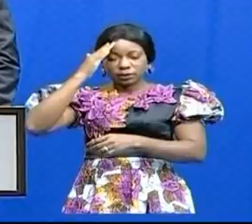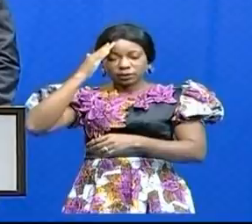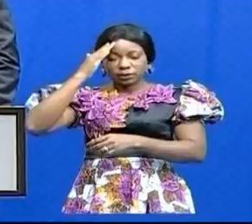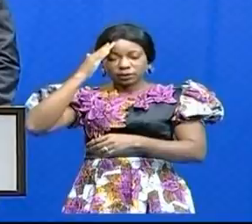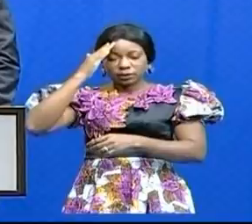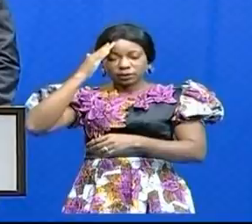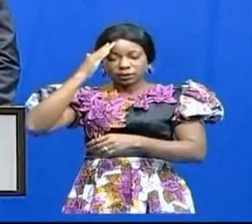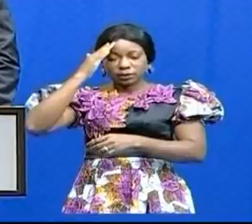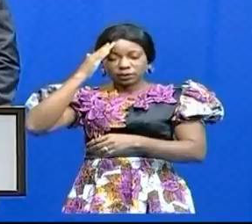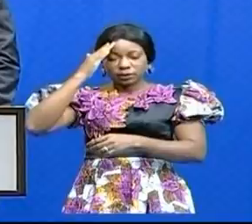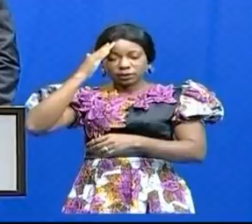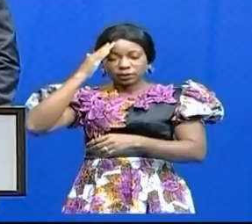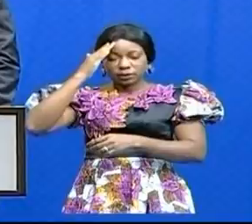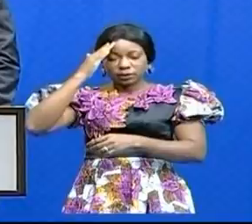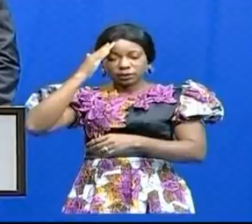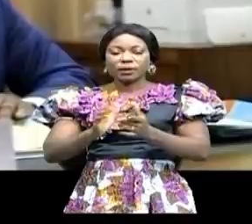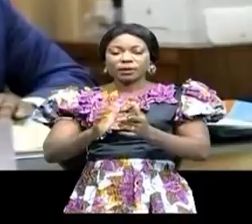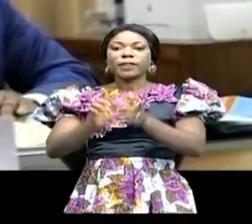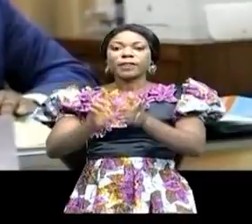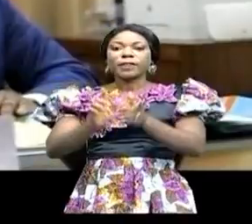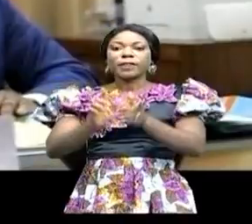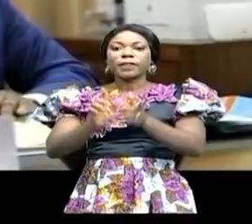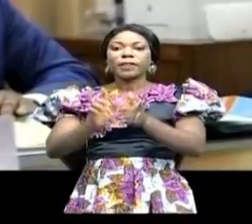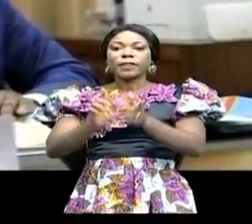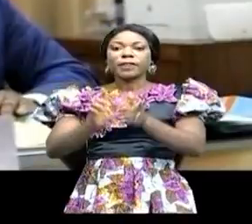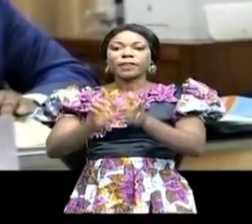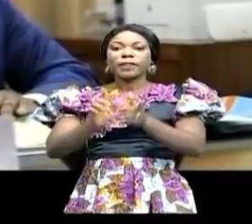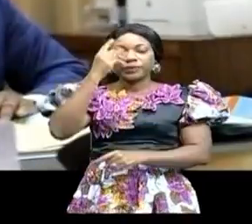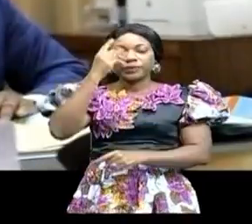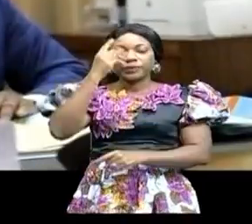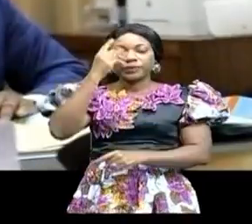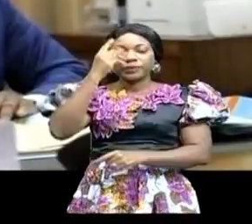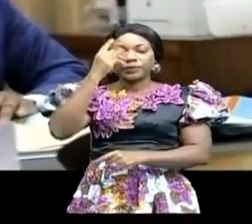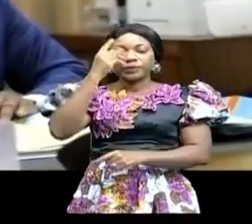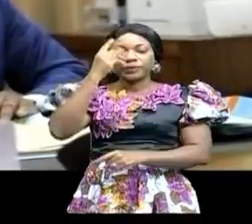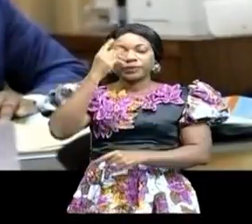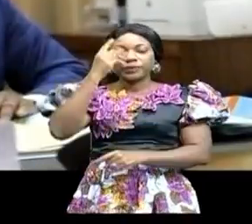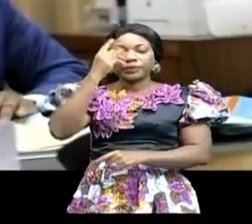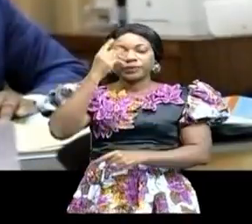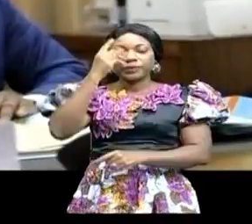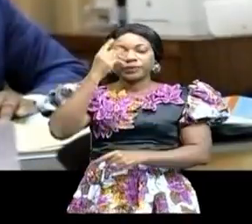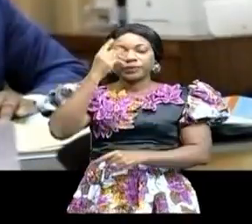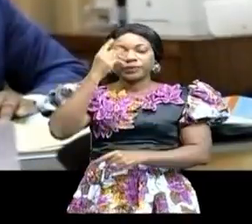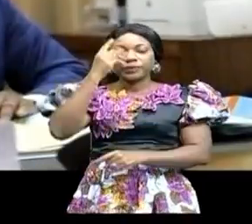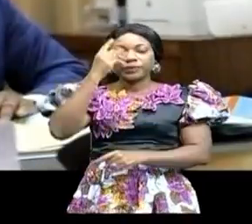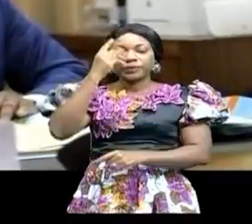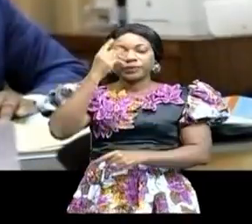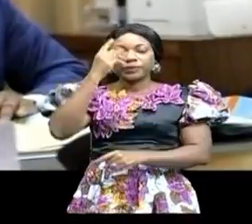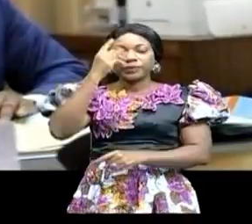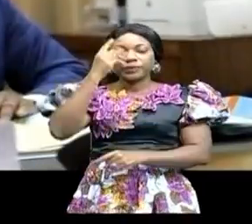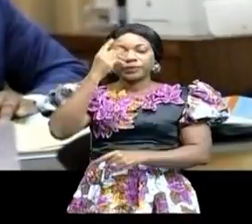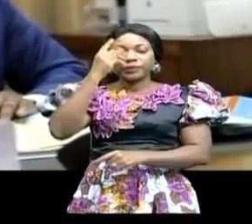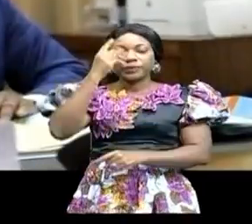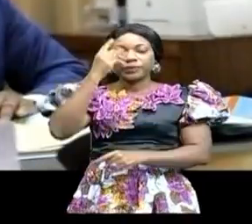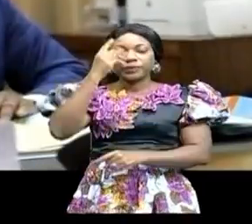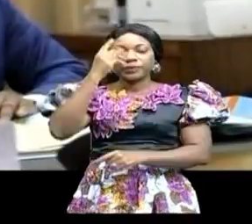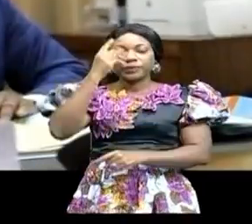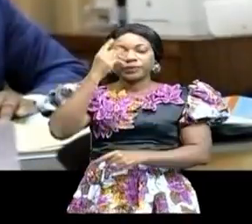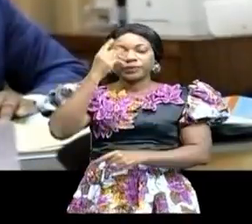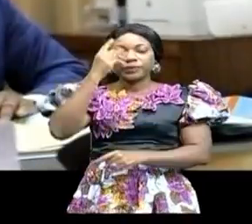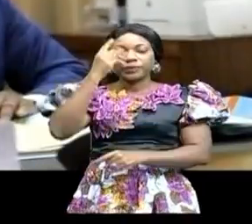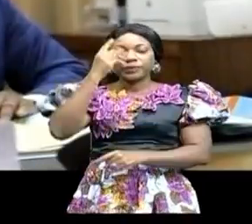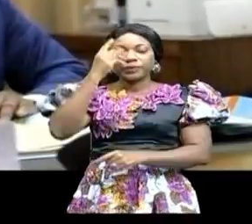la recommandation avait été faite aux membres du gouvernement afin de ne ménager aucun effort et d'agir chacun en ce qui le